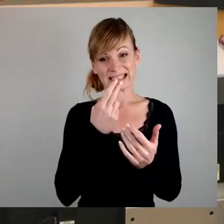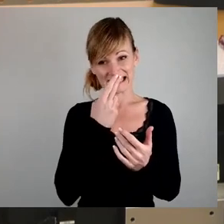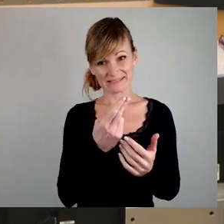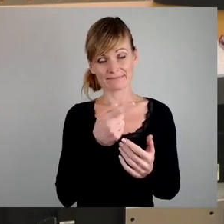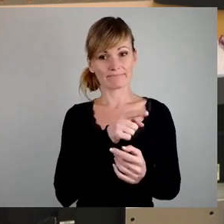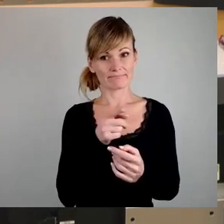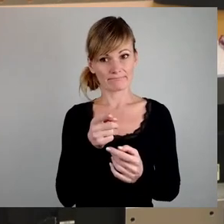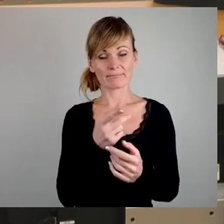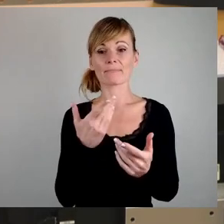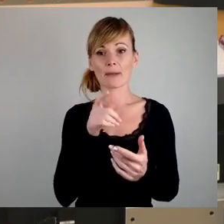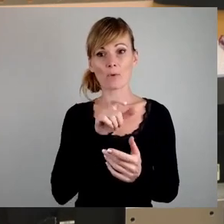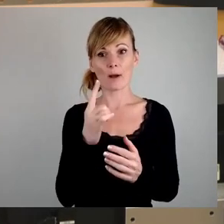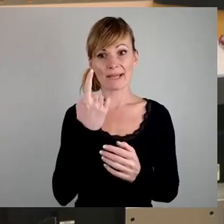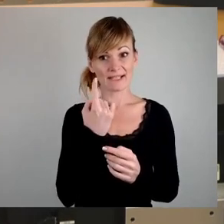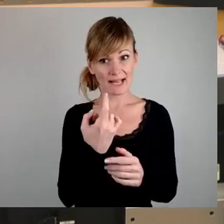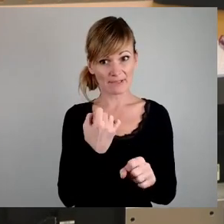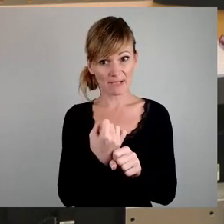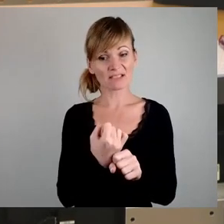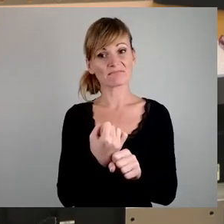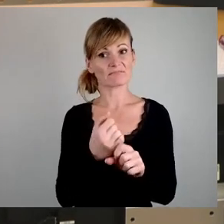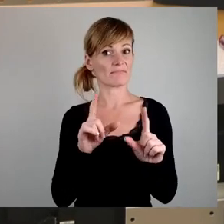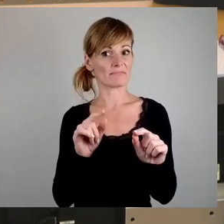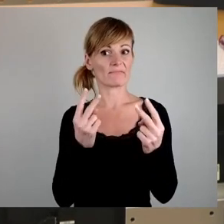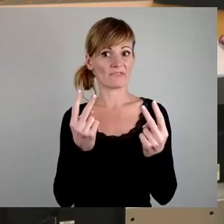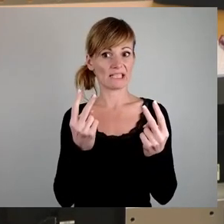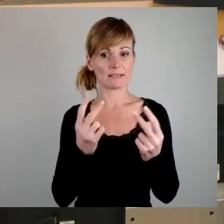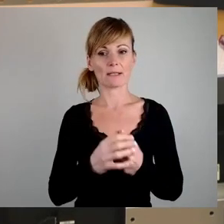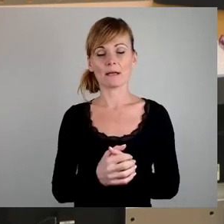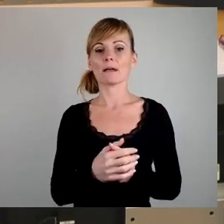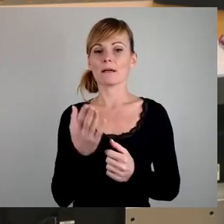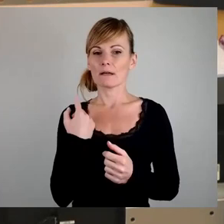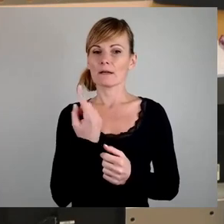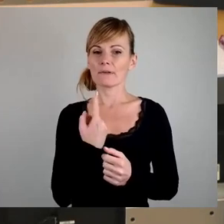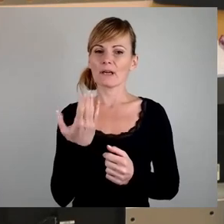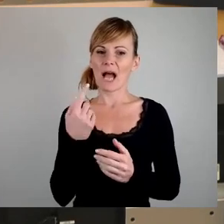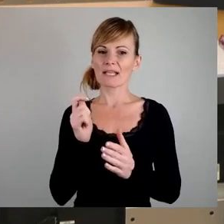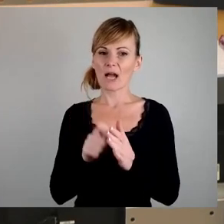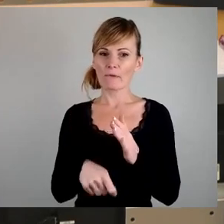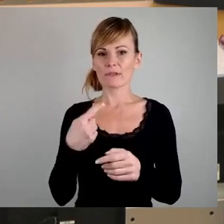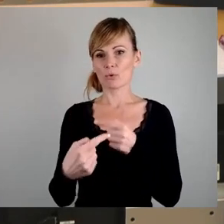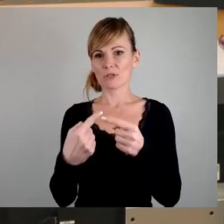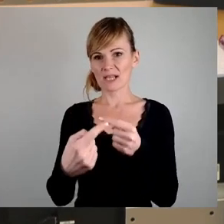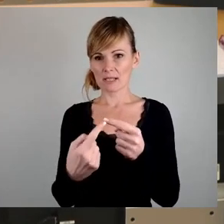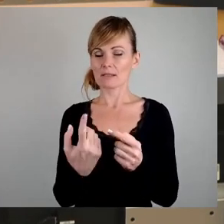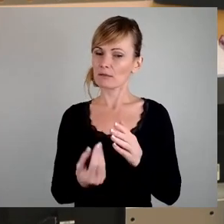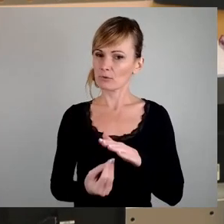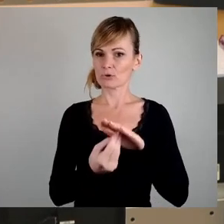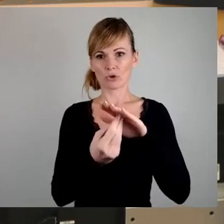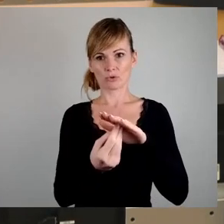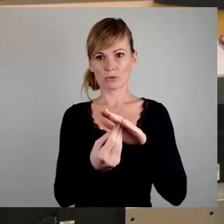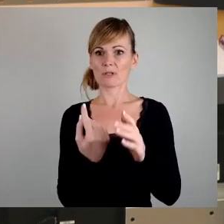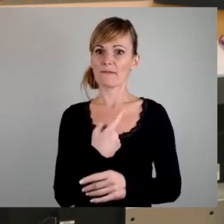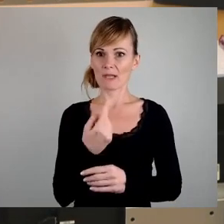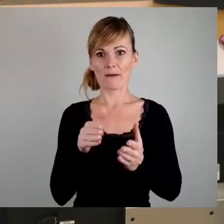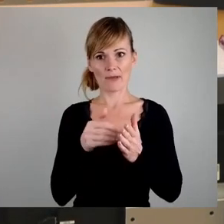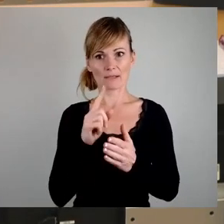Vorlagen und unsere Fraktion hat von Anfang an diesen Ankaufsprozess unterstützt und wird ihn auch heute unterstützen. Ich